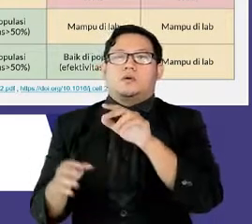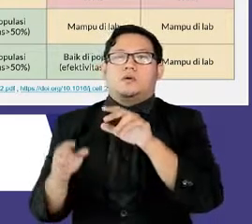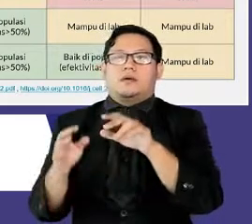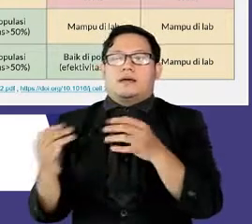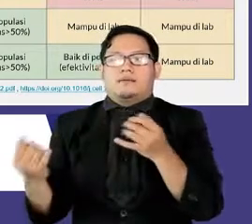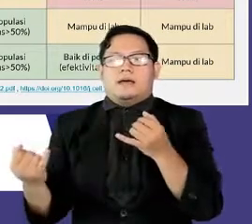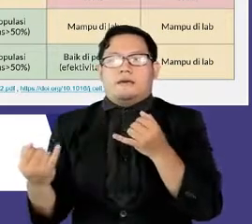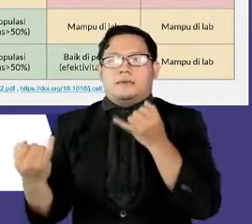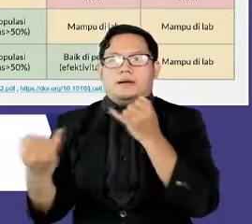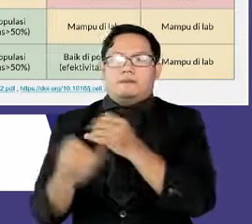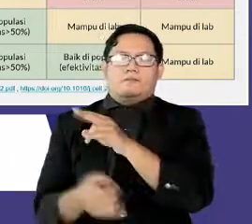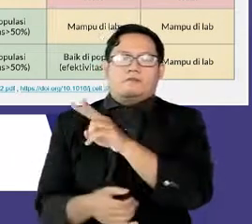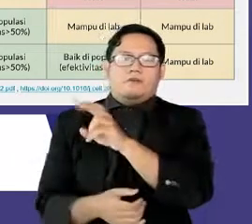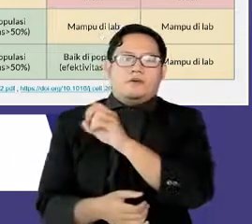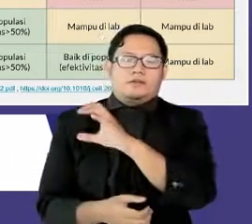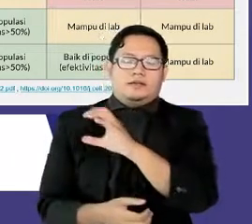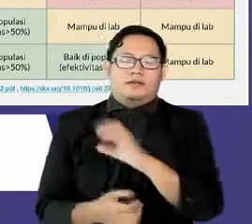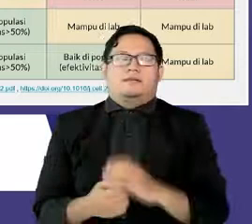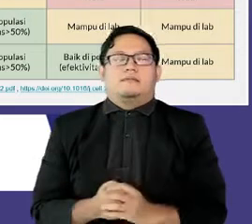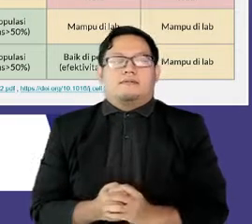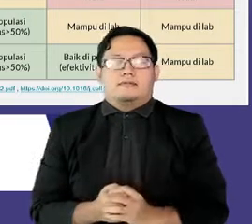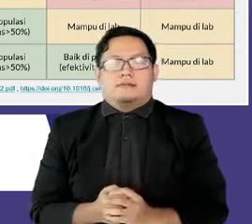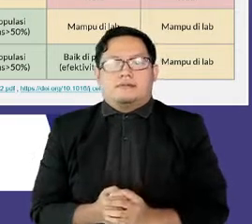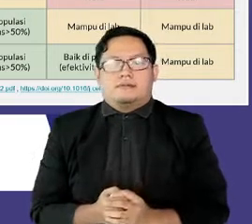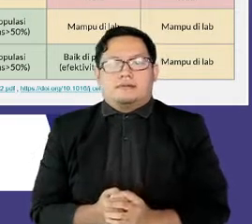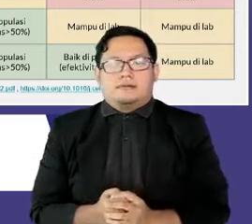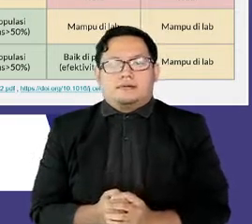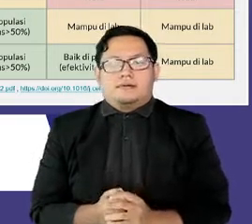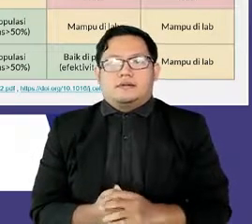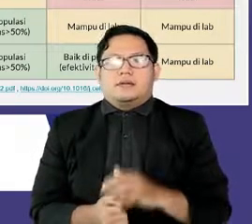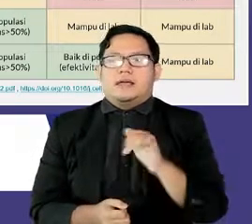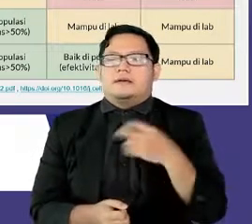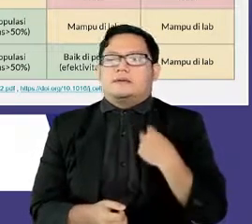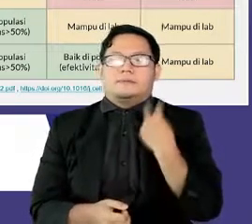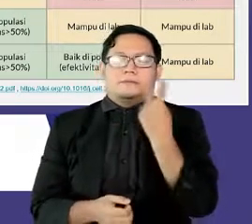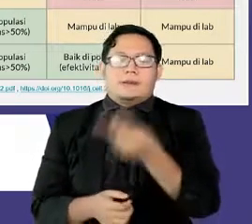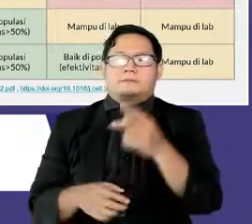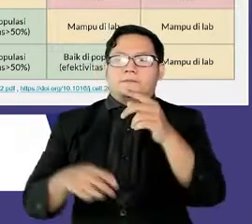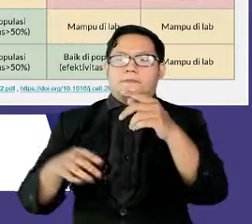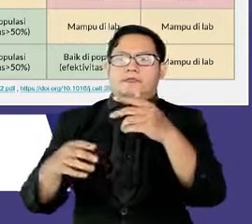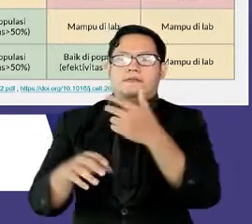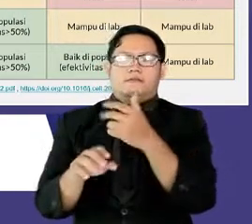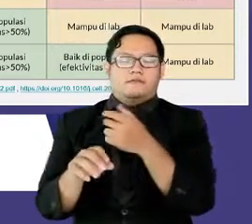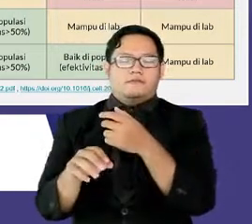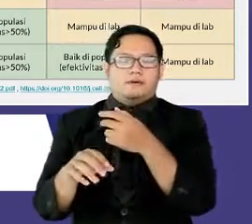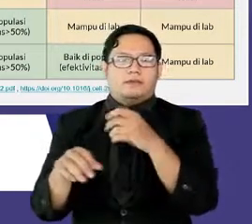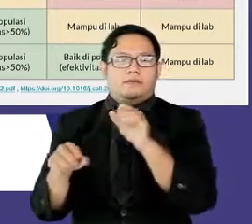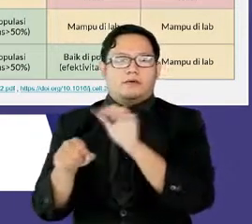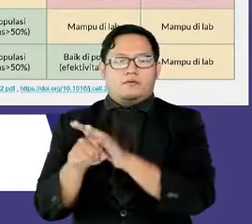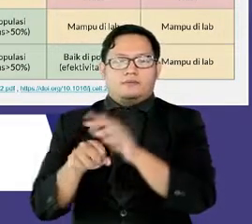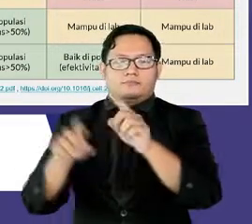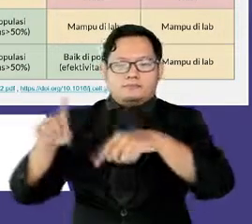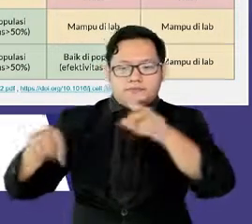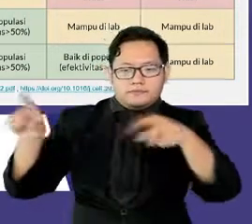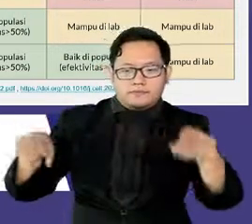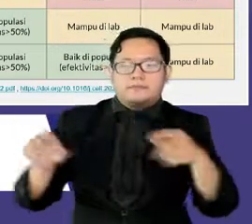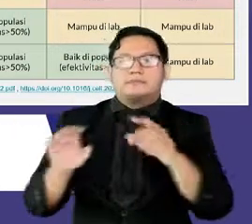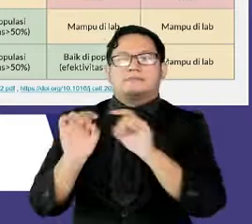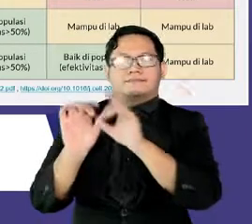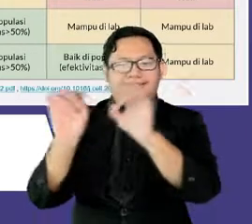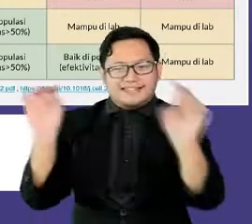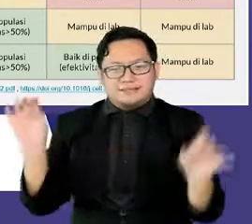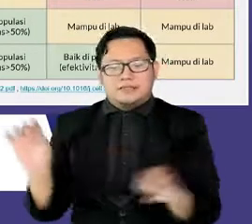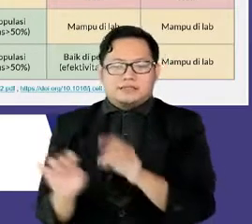ilustrasi kita dapat melihat terdapat keragaman kemampuan vaksin baik yang sudah teruji di populasi dengan angka efektivitas lebih dari